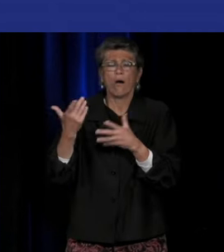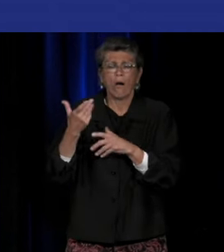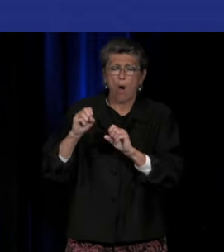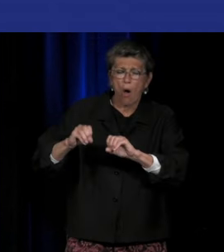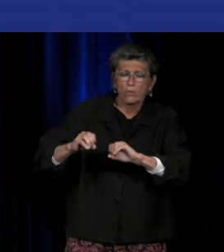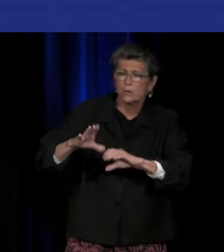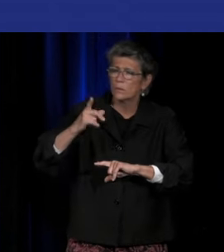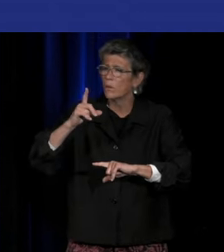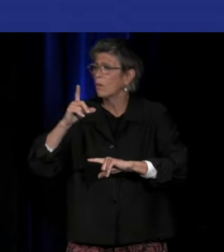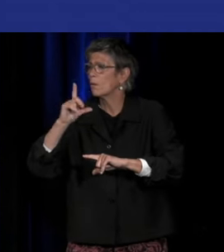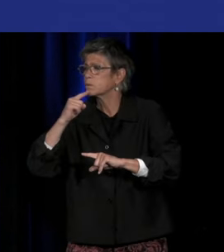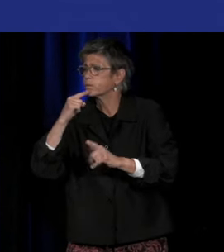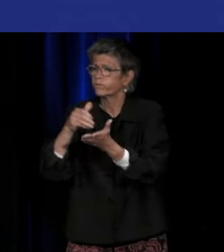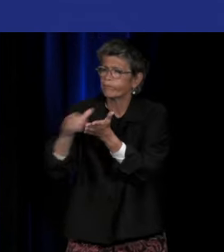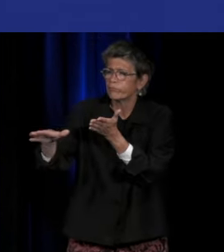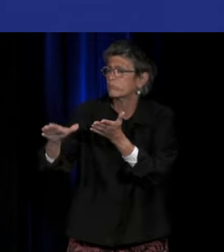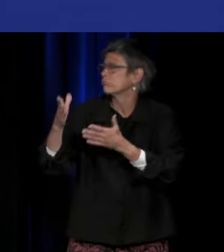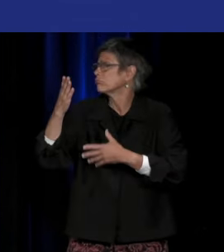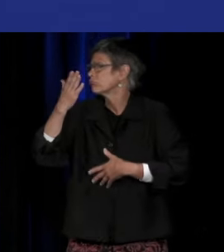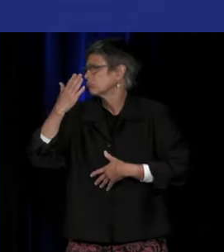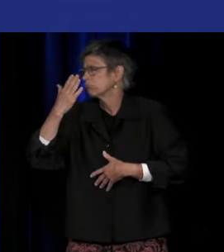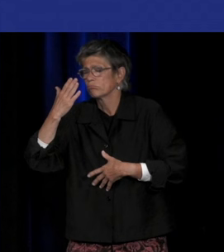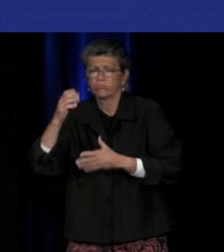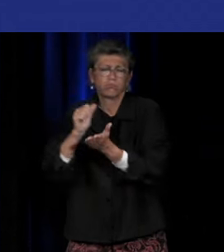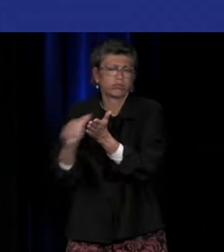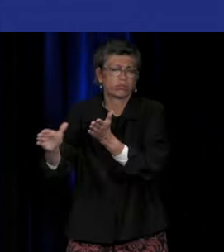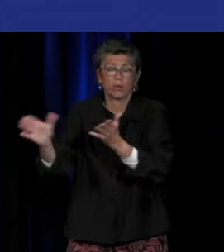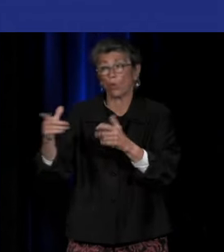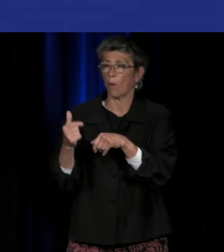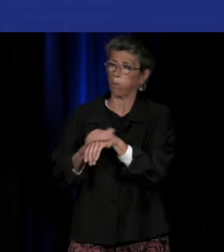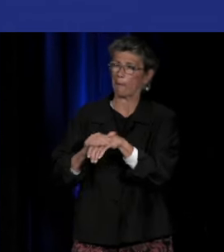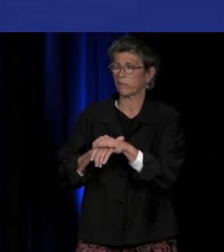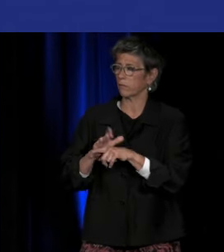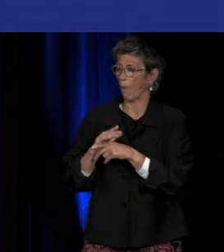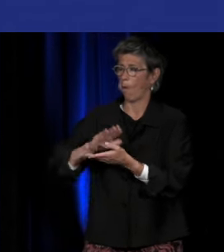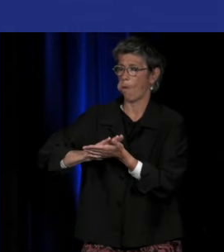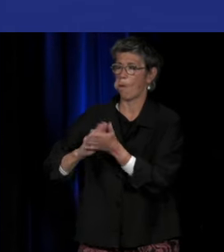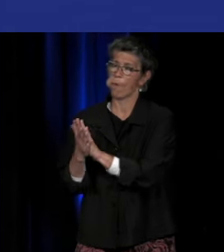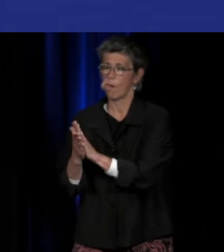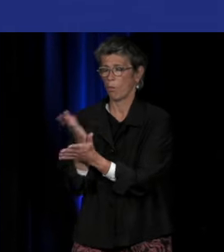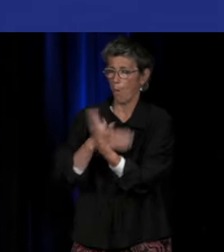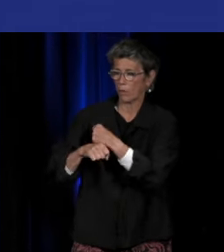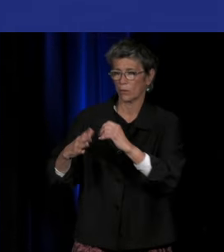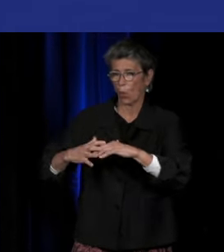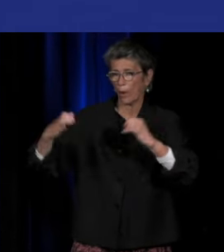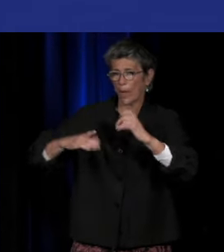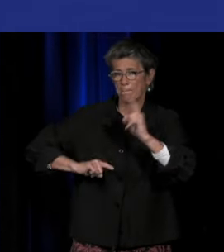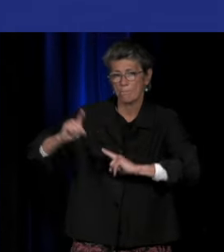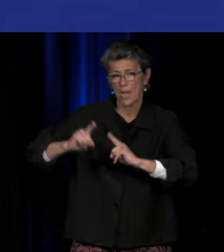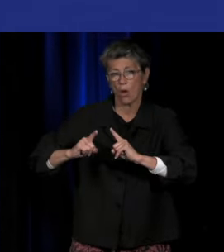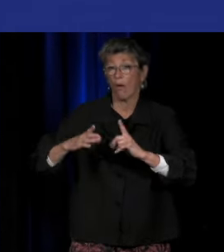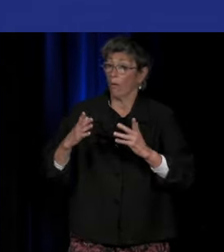d'Europe et des politiciens qui vont jouer le jeu pour que ce congrès ait lieu, va définir et va